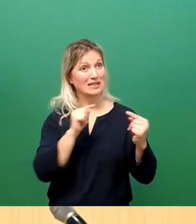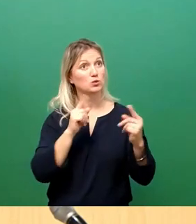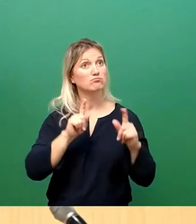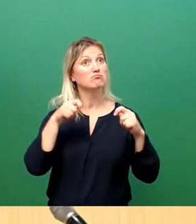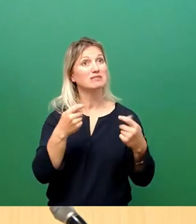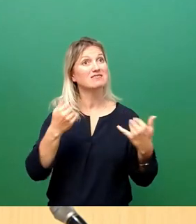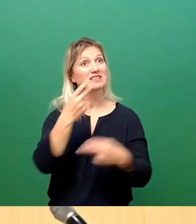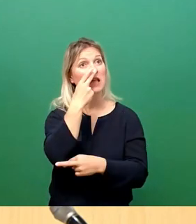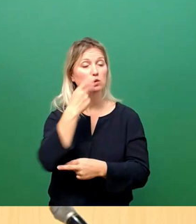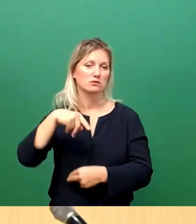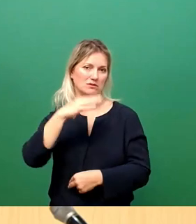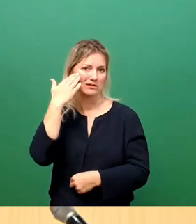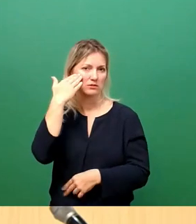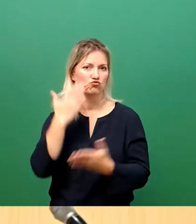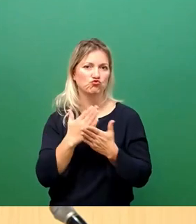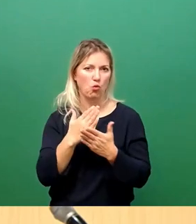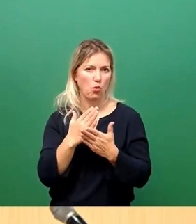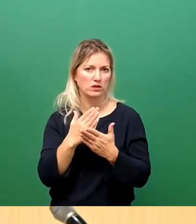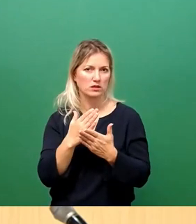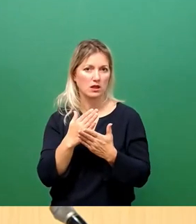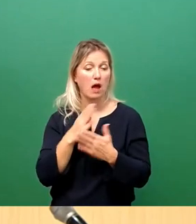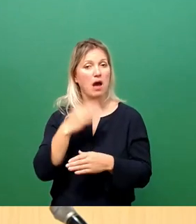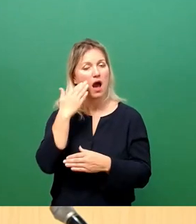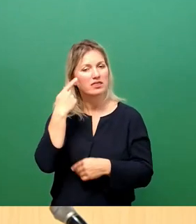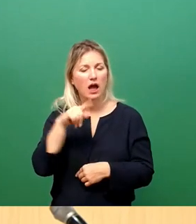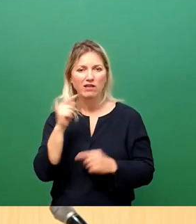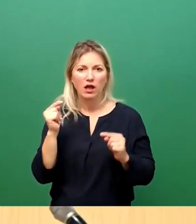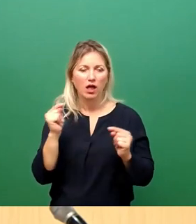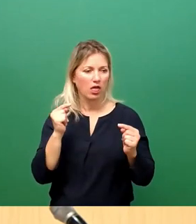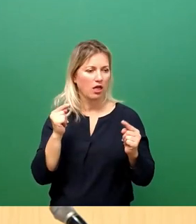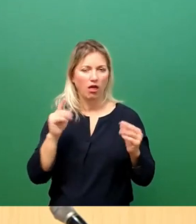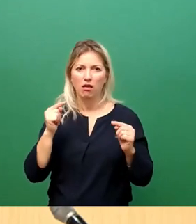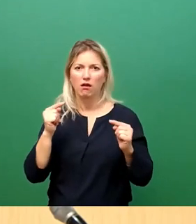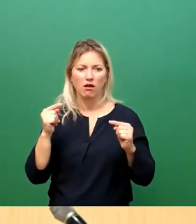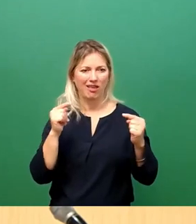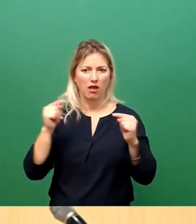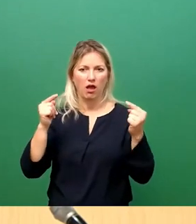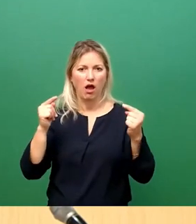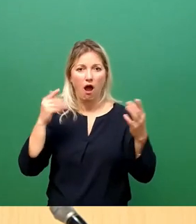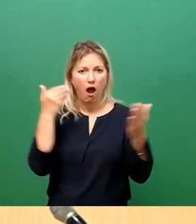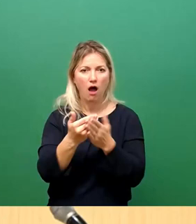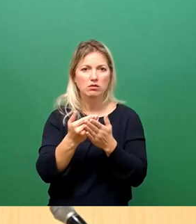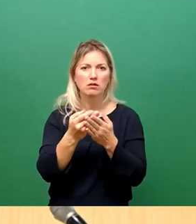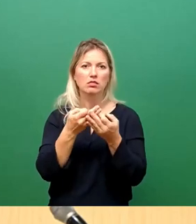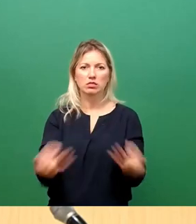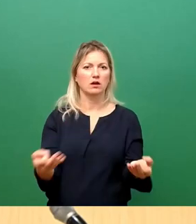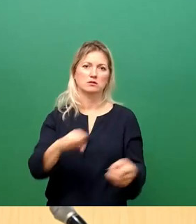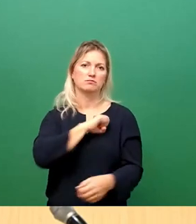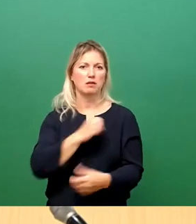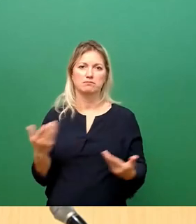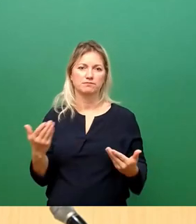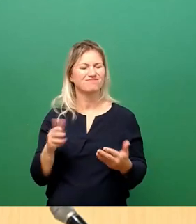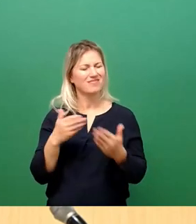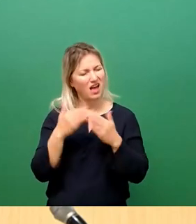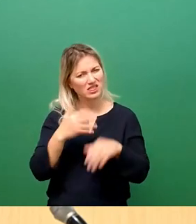die Befürchtung, dass wir uns ganz, ganz massiv verzetteln, dass wir am Ende hier im Zweifelsfall mit gar nichts dastehen. Ich würde mir tatsächlich wünschen, dass wir die Verwaltung